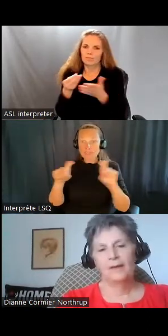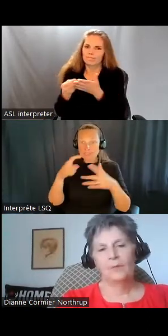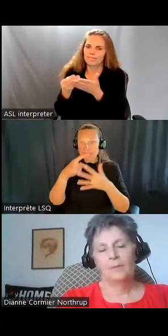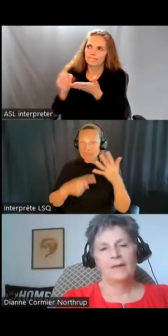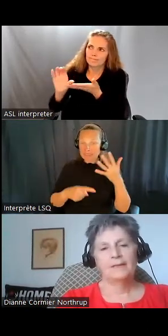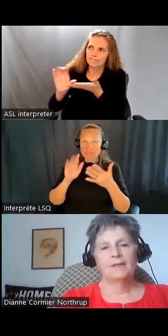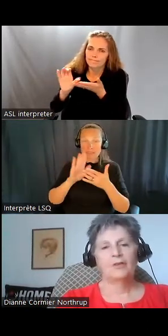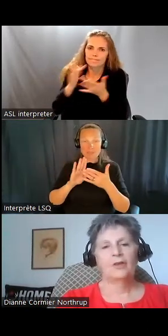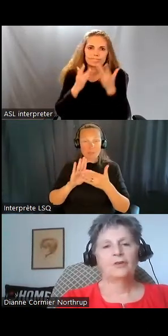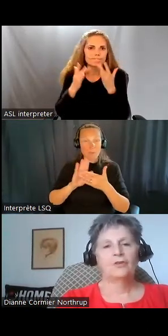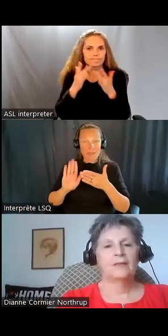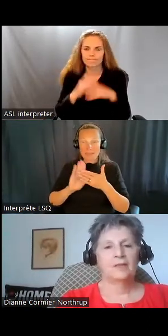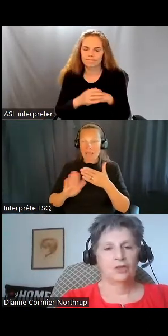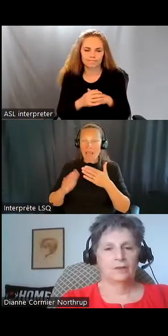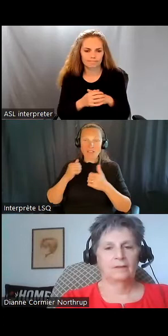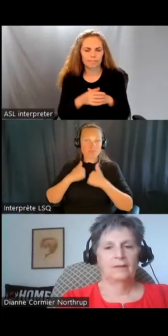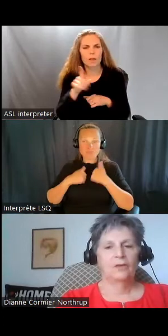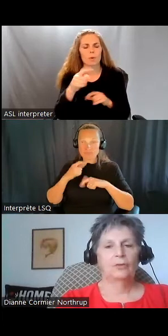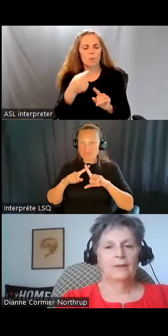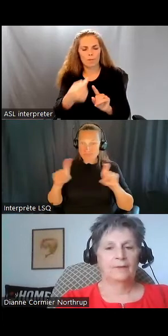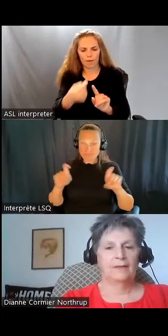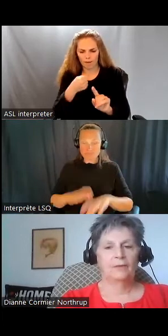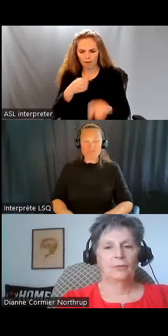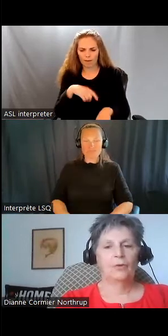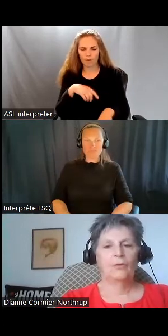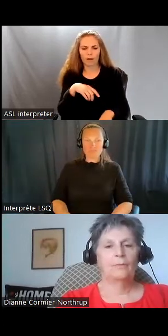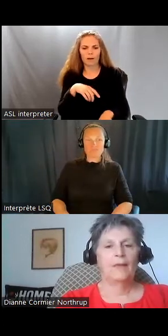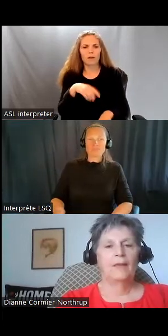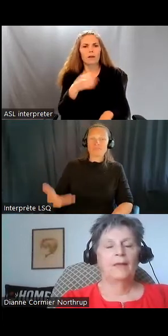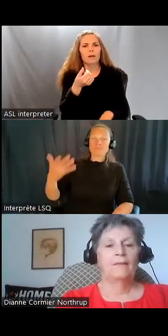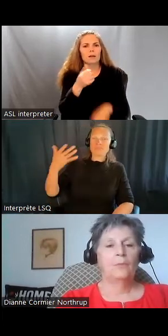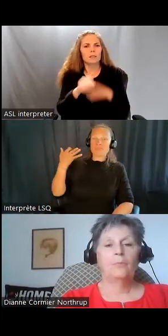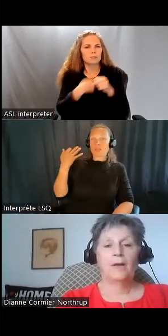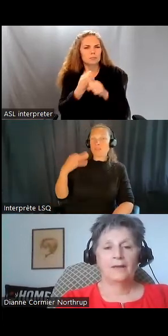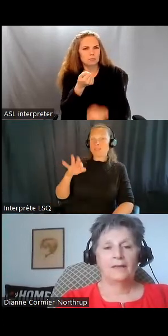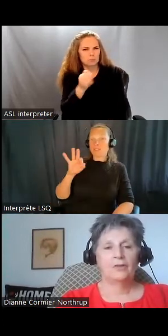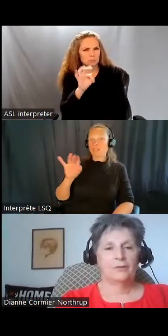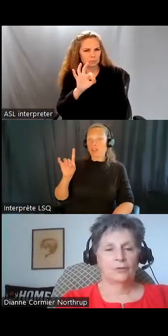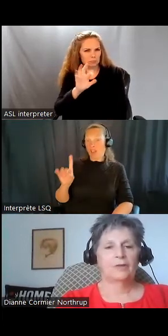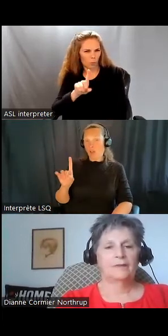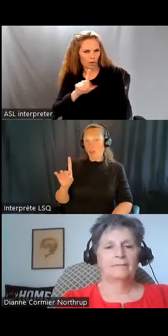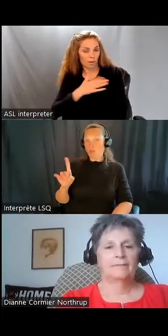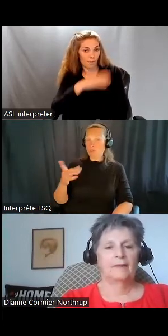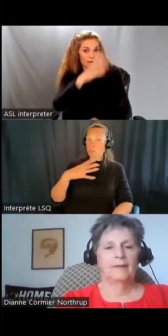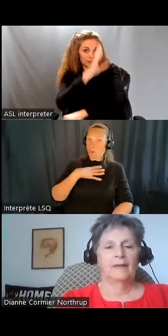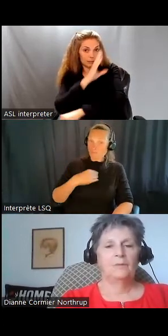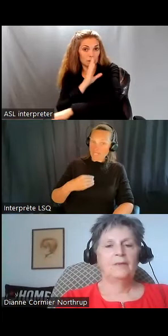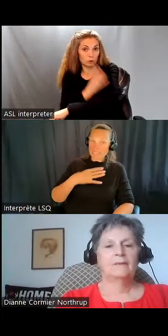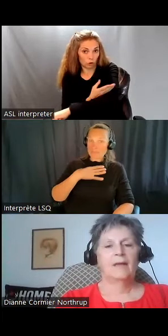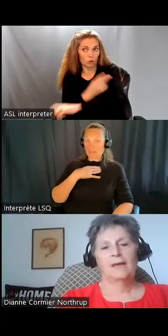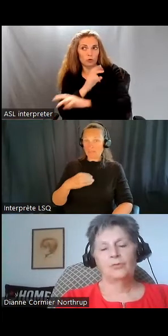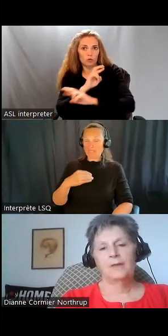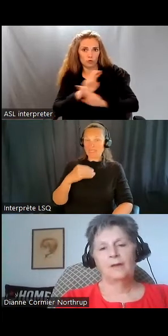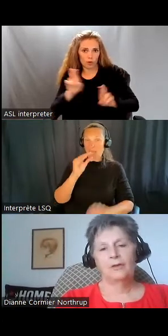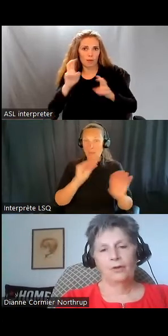Je veux retourner en arrière un petit peu. En 1991, quand mon fils et ma fille sont passés et ont fait la transition pour la vie dans leur propre maison,